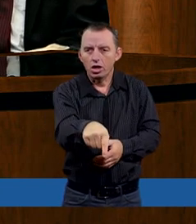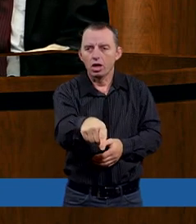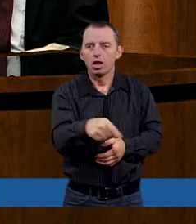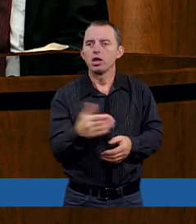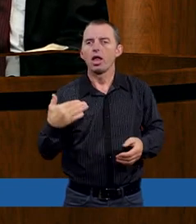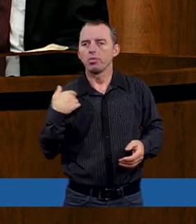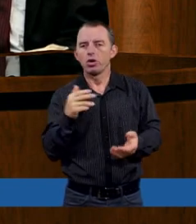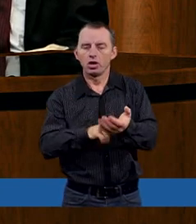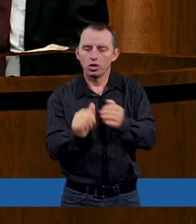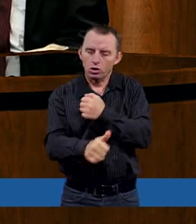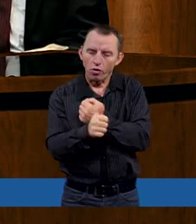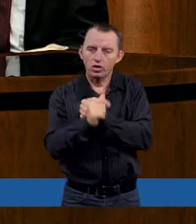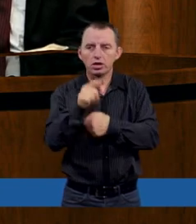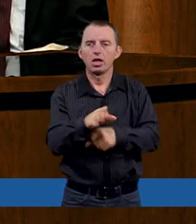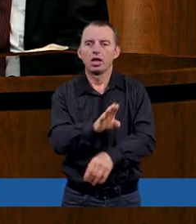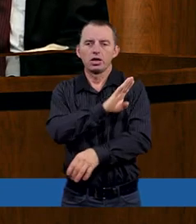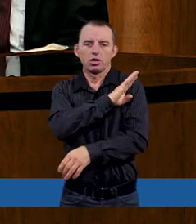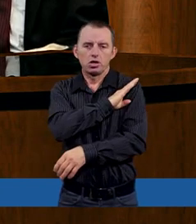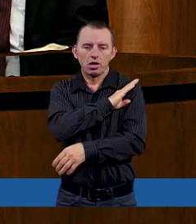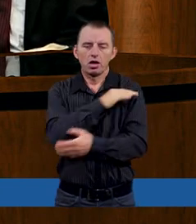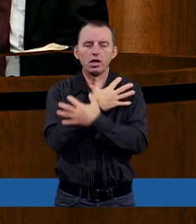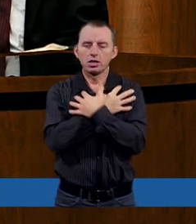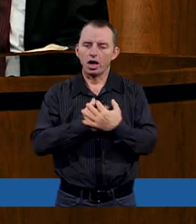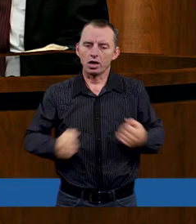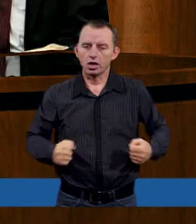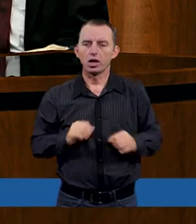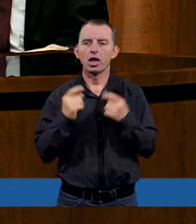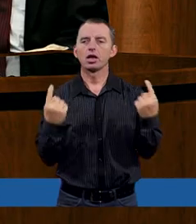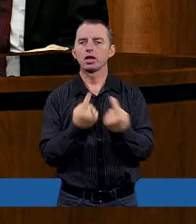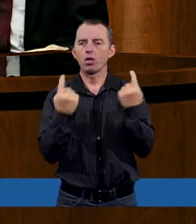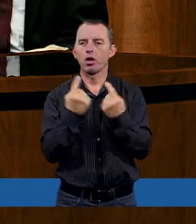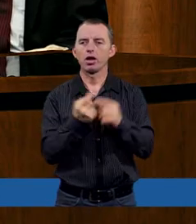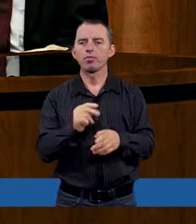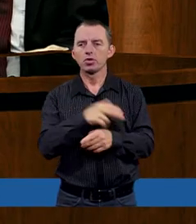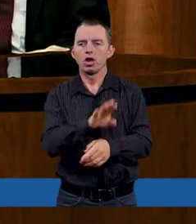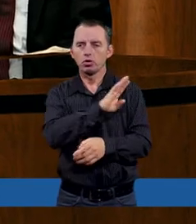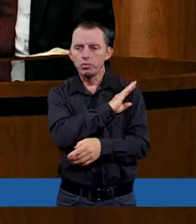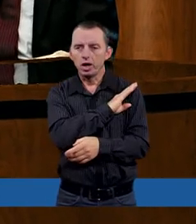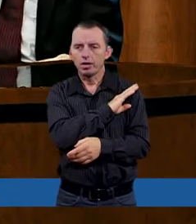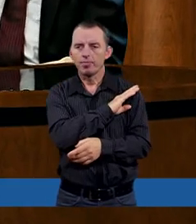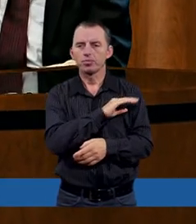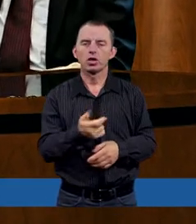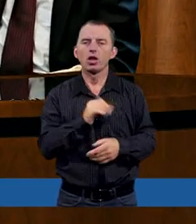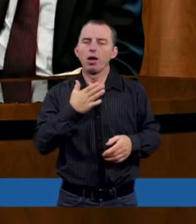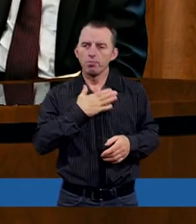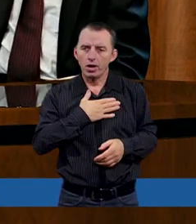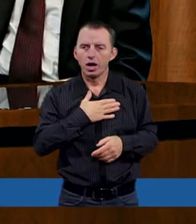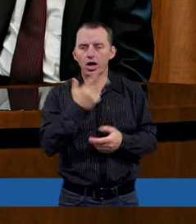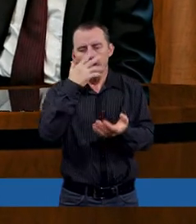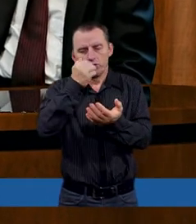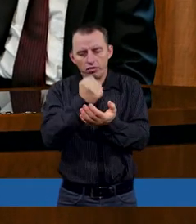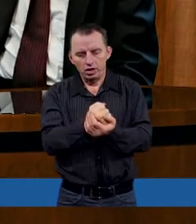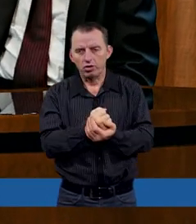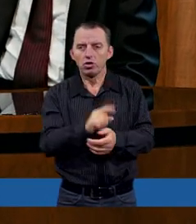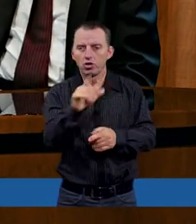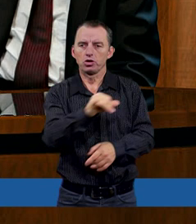niego nie było dowodem to, że właśnie zginęli w tragicznych okolicznościach? Czyli, że śmierć czyjaś ma być świadectwem tego,